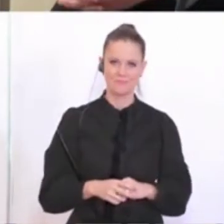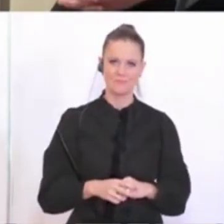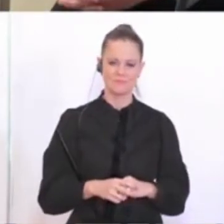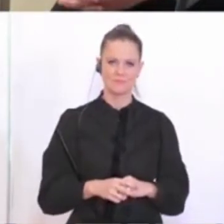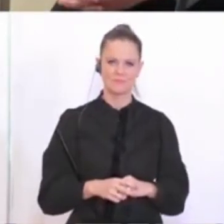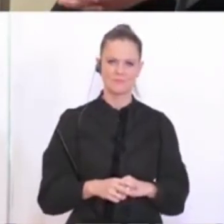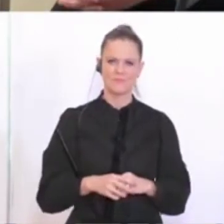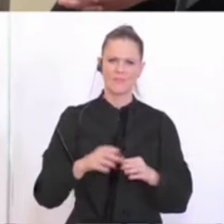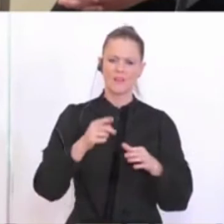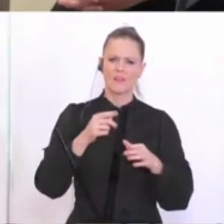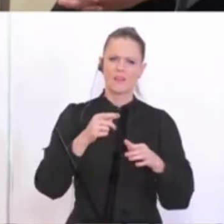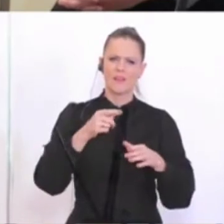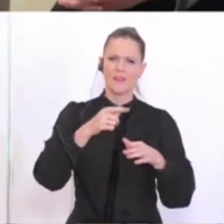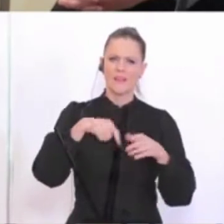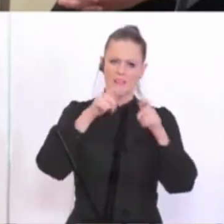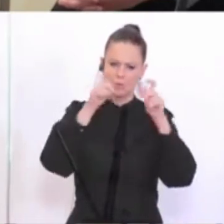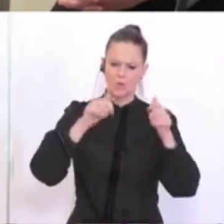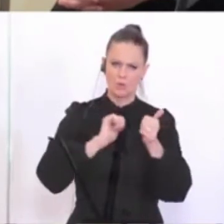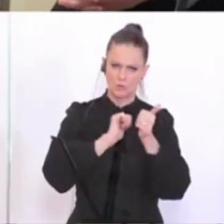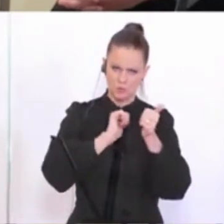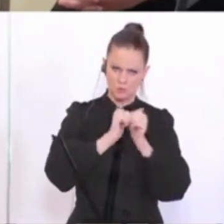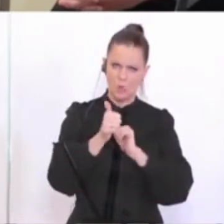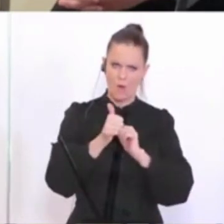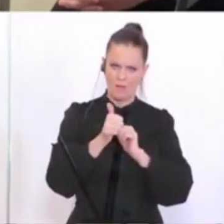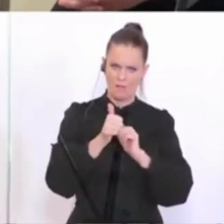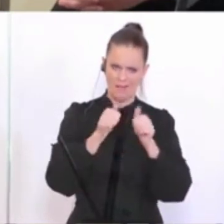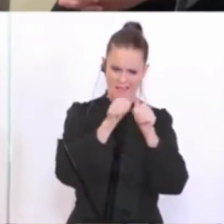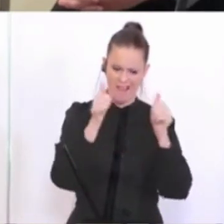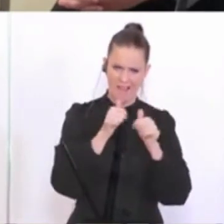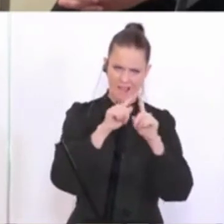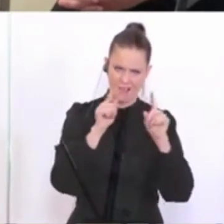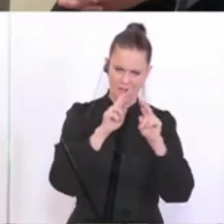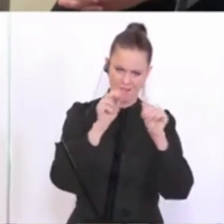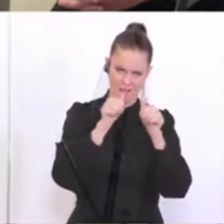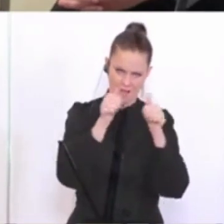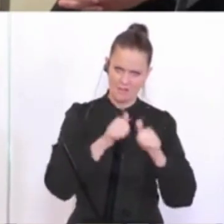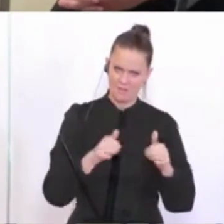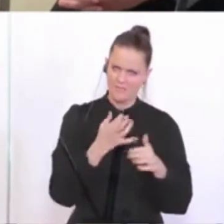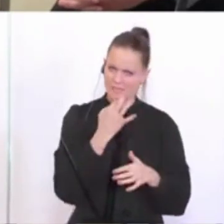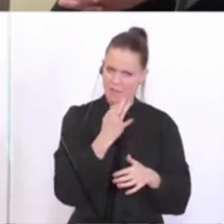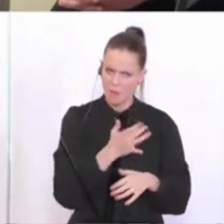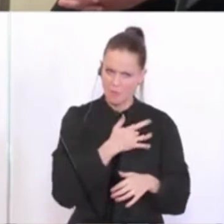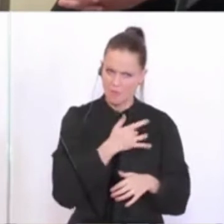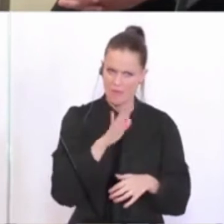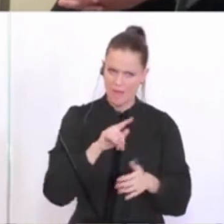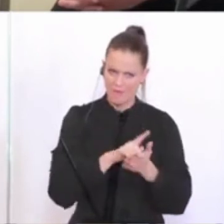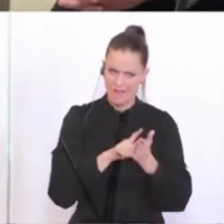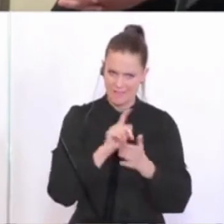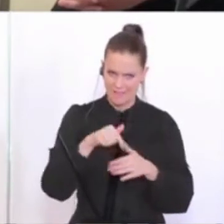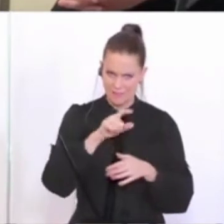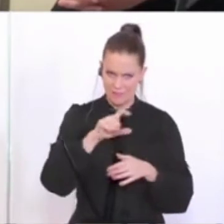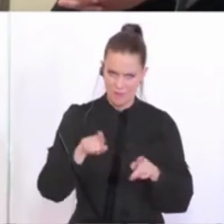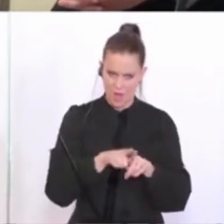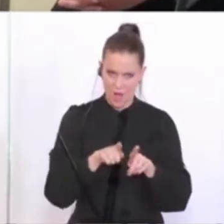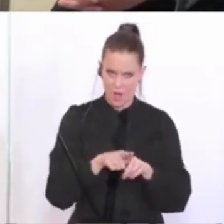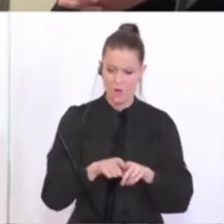Welche Indoor-Sportarten sind jetzt von den Ausnahmen für Spitzensportler betroffen und wird das dann auch gleich nächste Woche beginnen? Die erste Frage